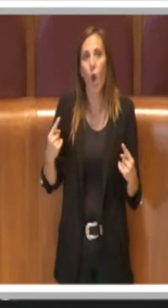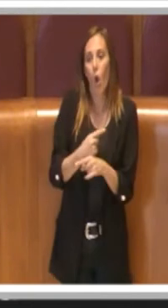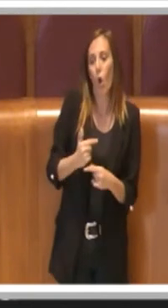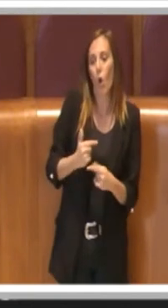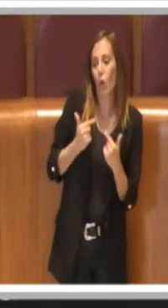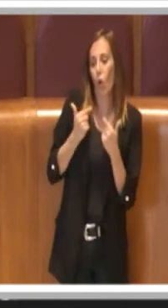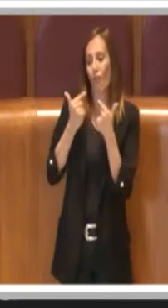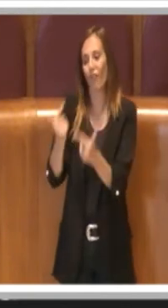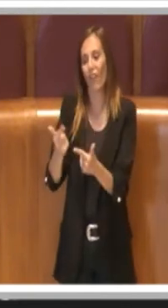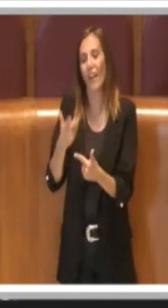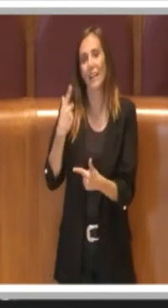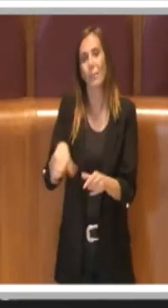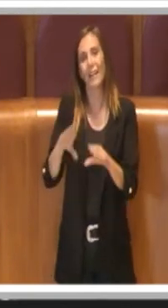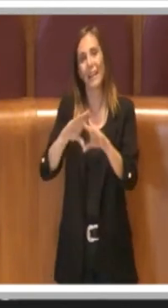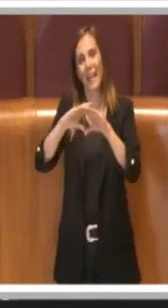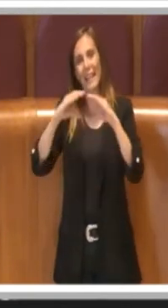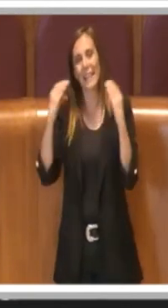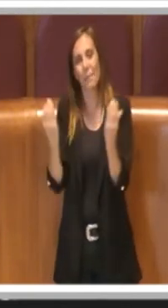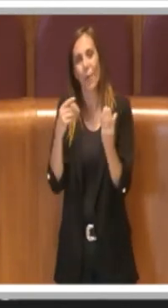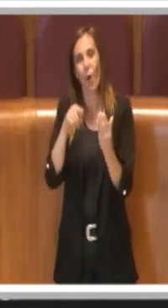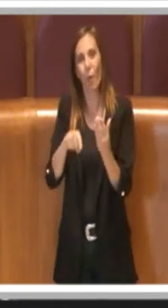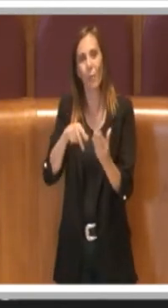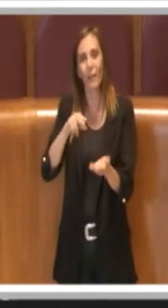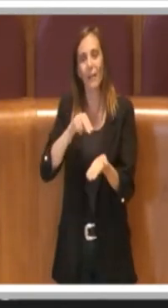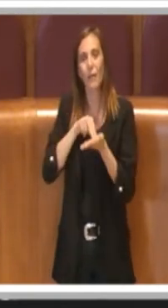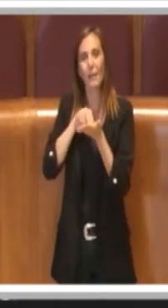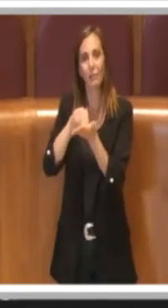amministrazione per gli immobili che sono stati assegnati all'asta. Grazie.